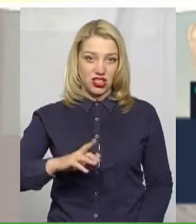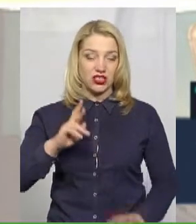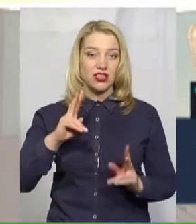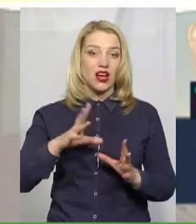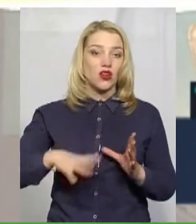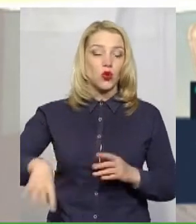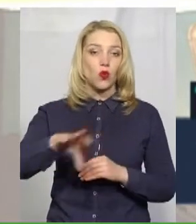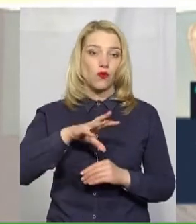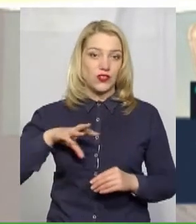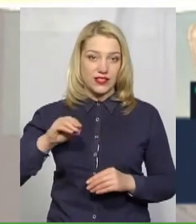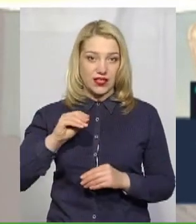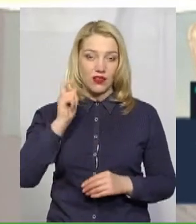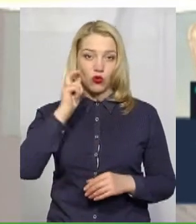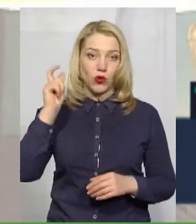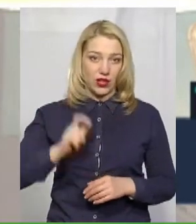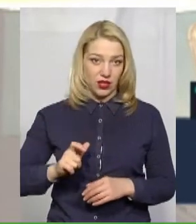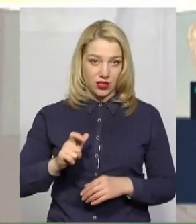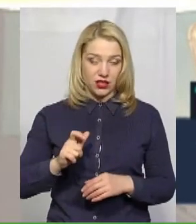і у всій країні,